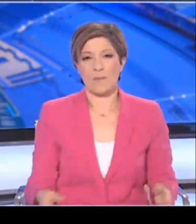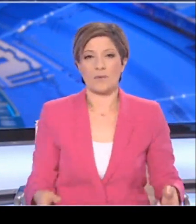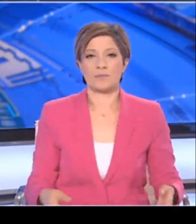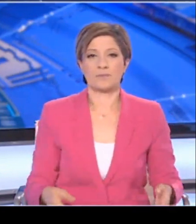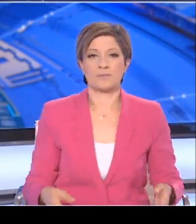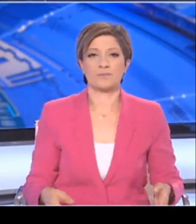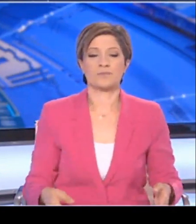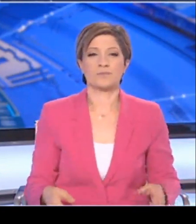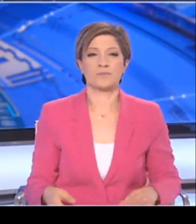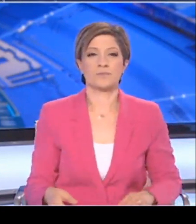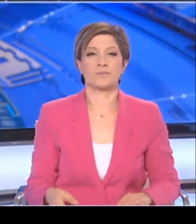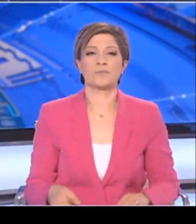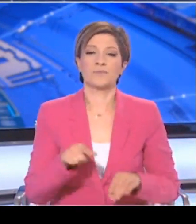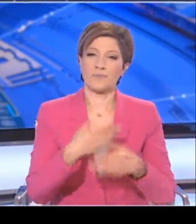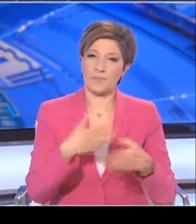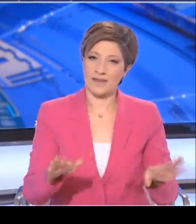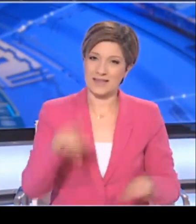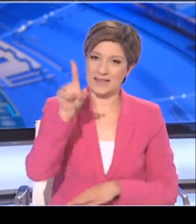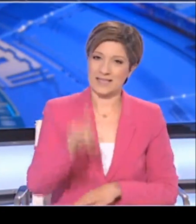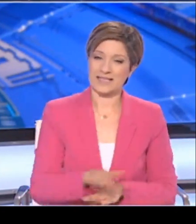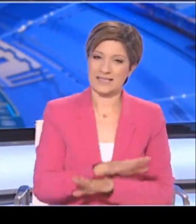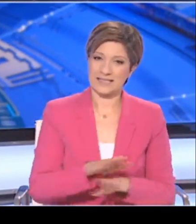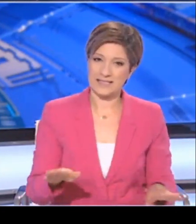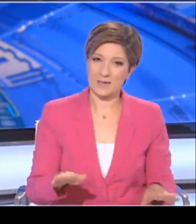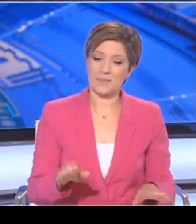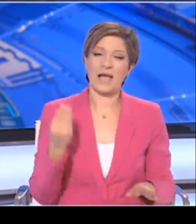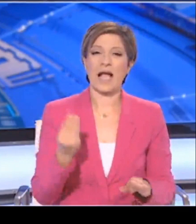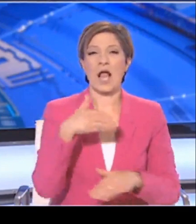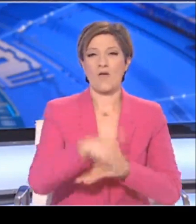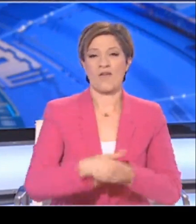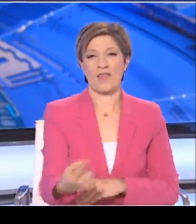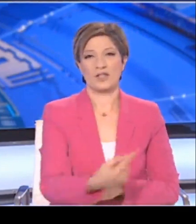Αυτή την ερώτηση ολοκληρώσαμε για σήμερα. Καλό βράδυ σε όλους.